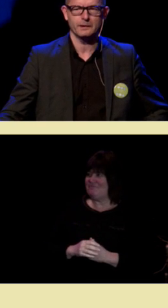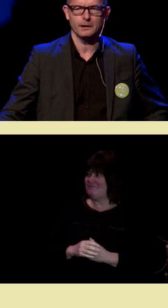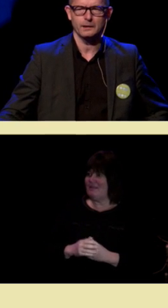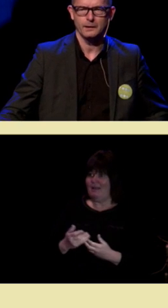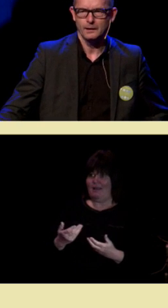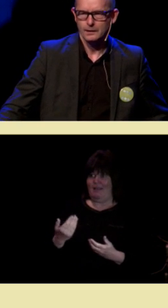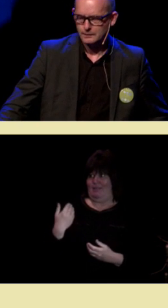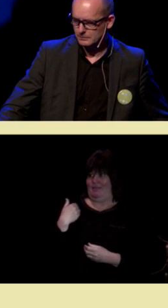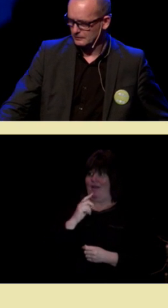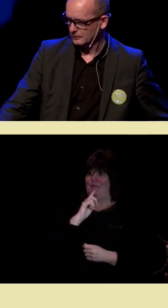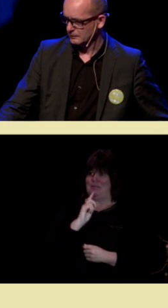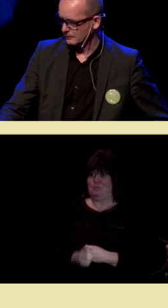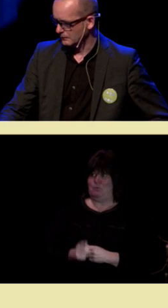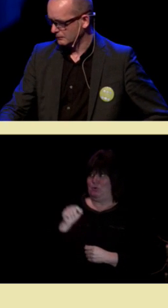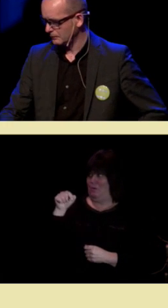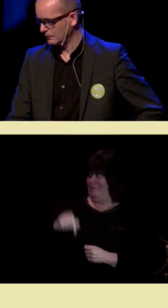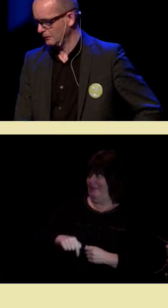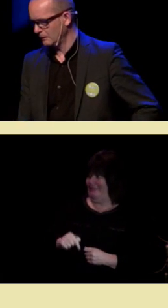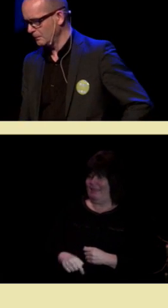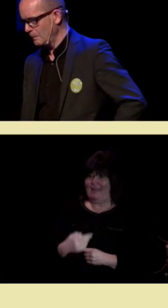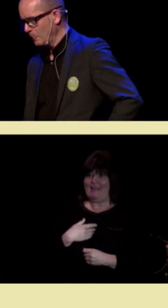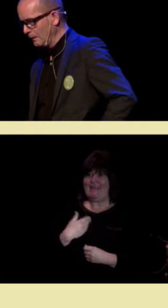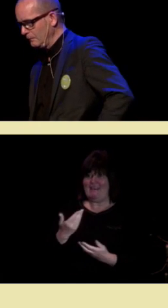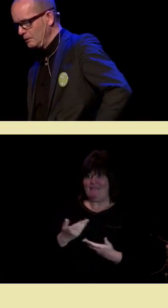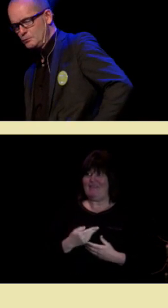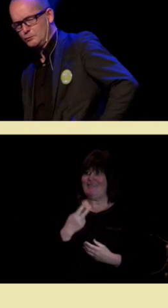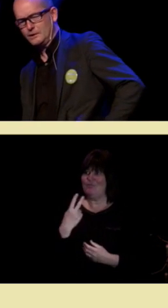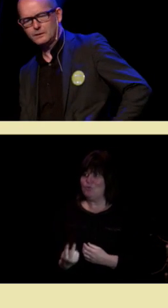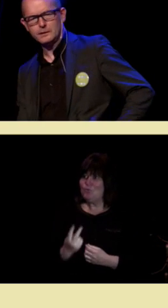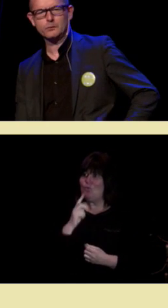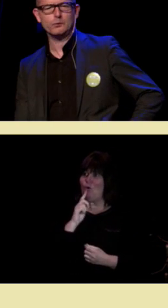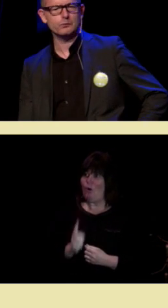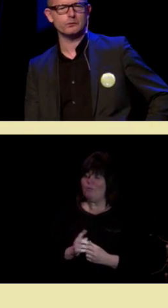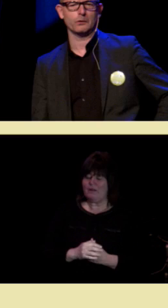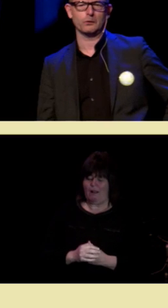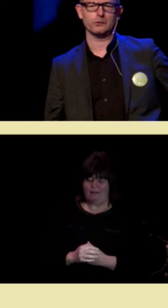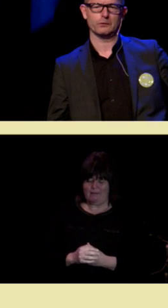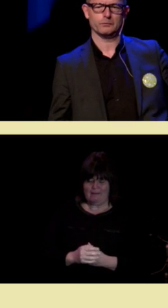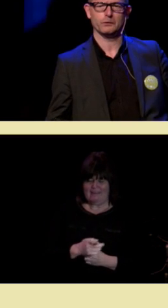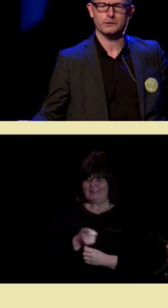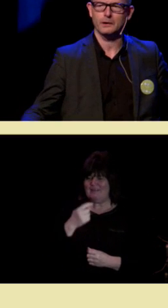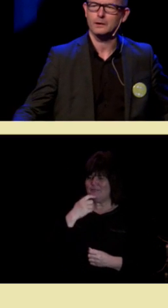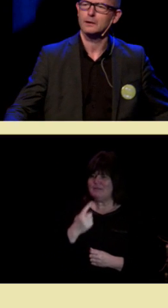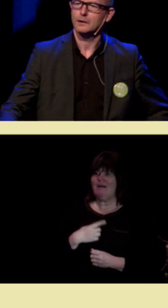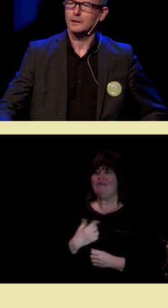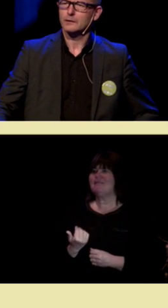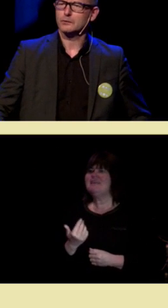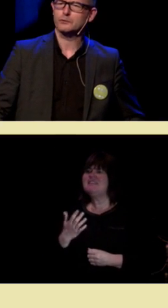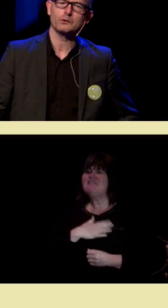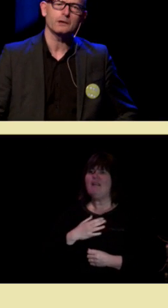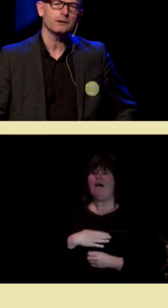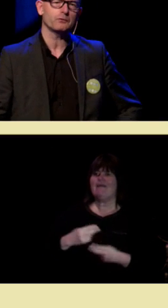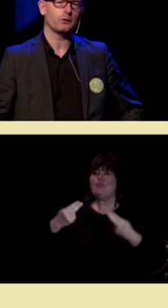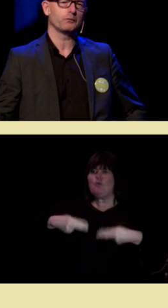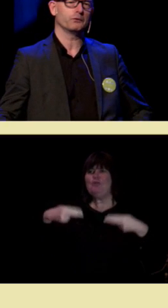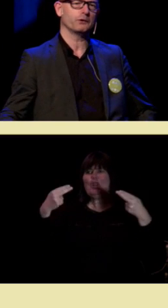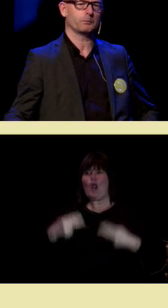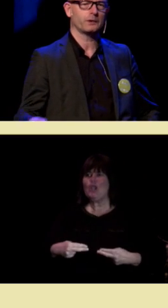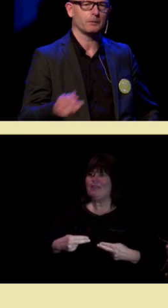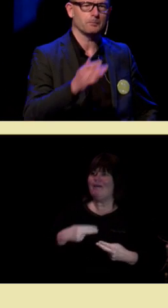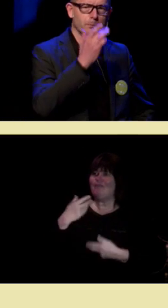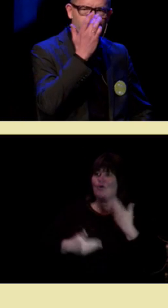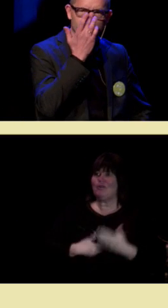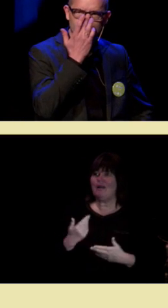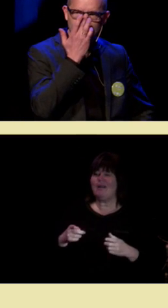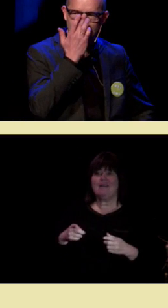spurt om dette her. Det ble sagt at vi er ute etter et underholdende foredrag, sånn at folk ikke sovner